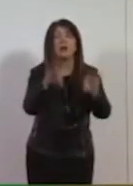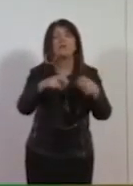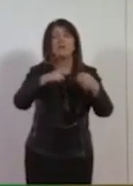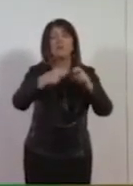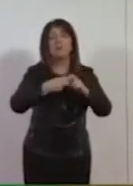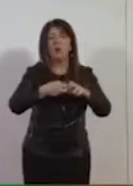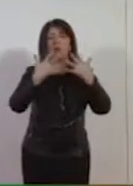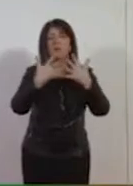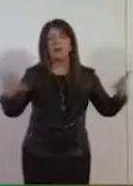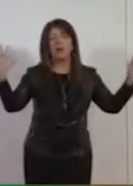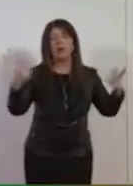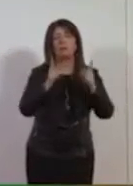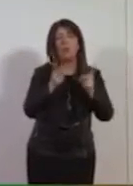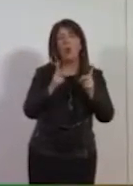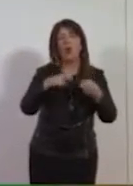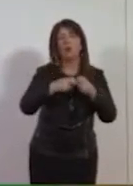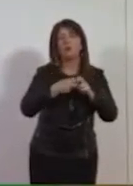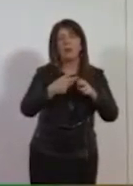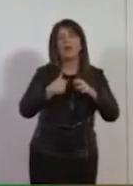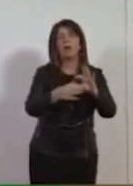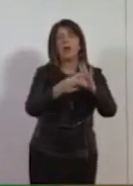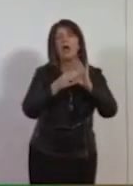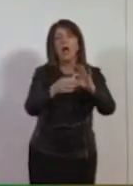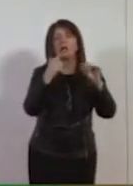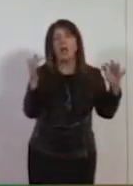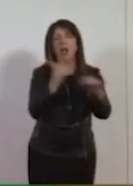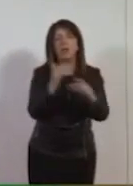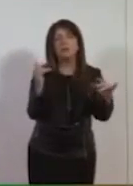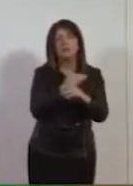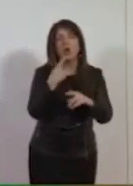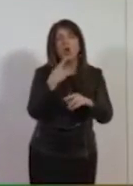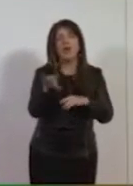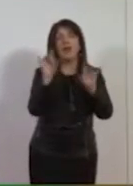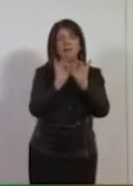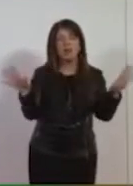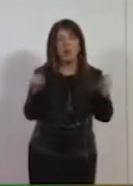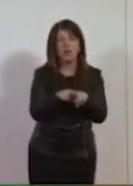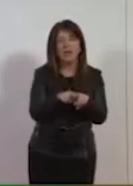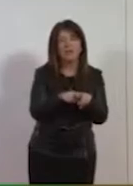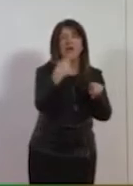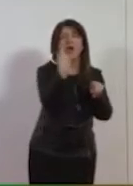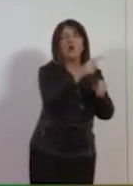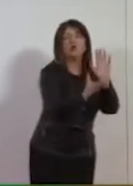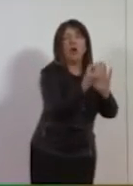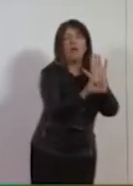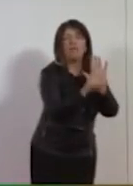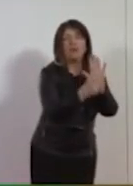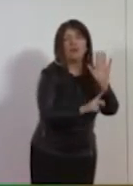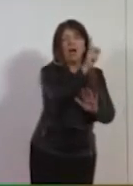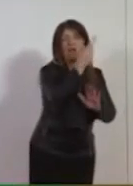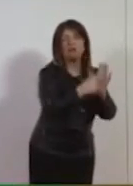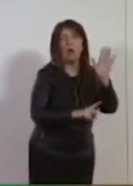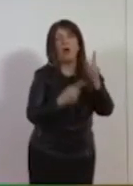chiama la relazione tra la democrazia, la sua efficacia, la sua efficienza e i ritmi del cambiamento. La tecnologia cambia ad una